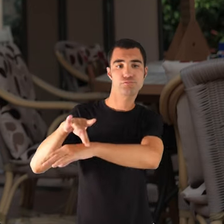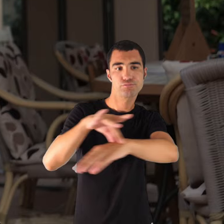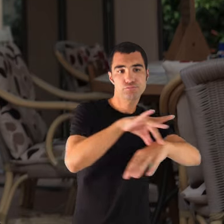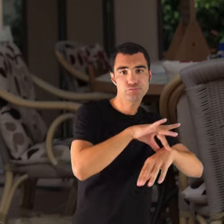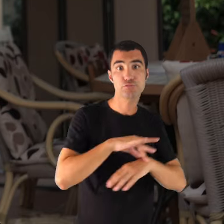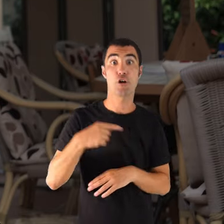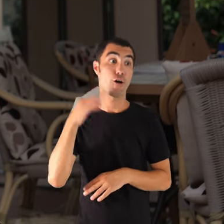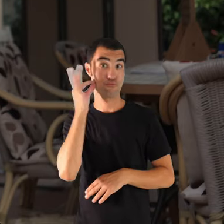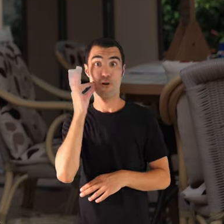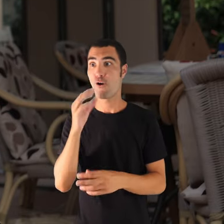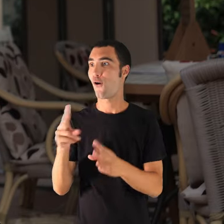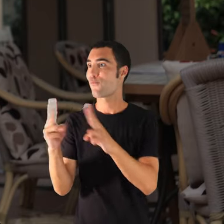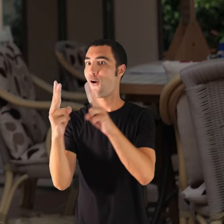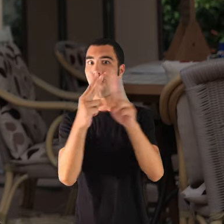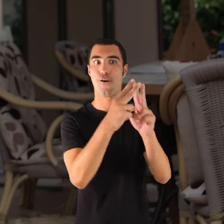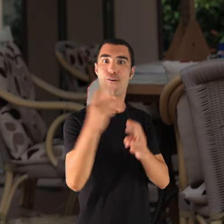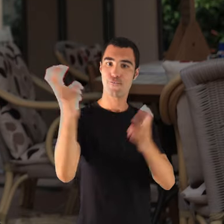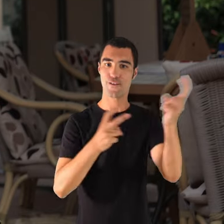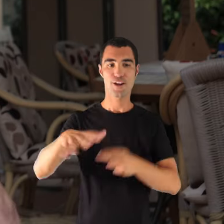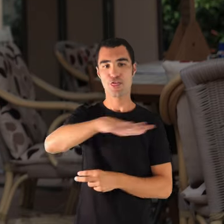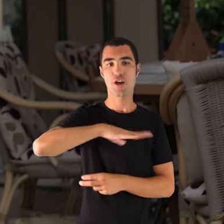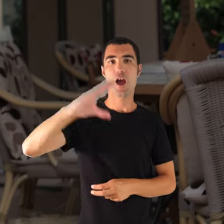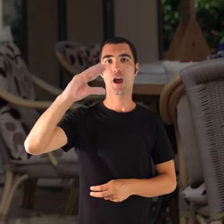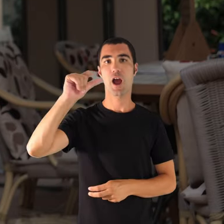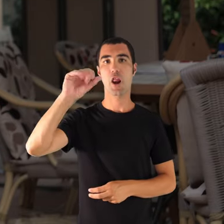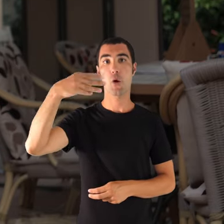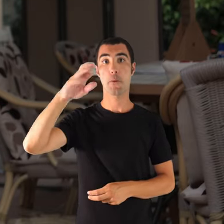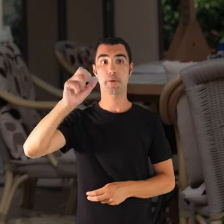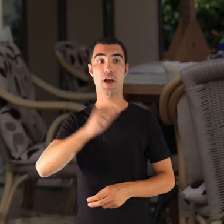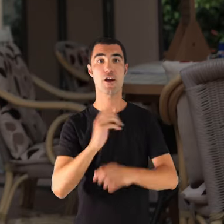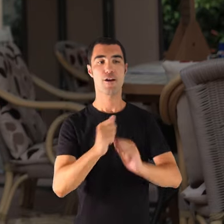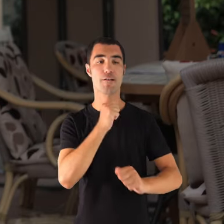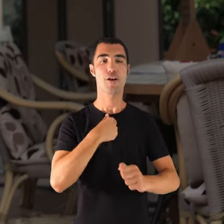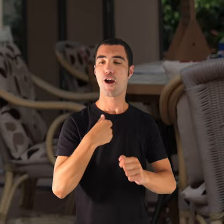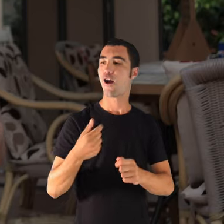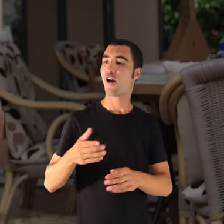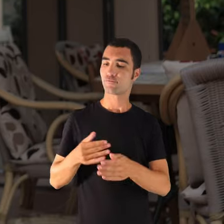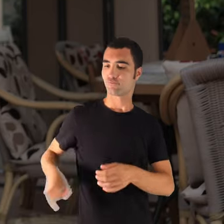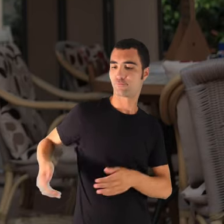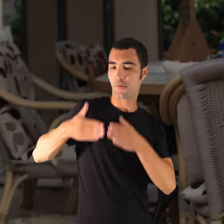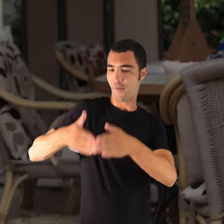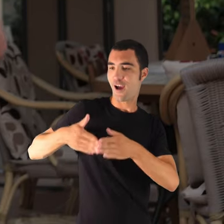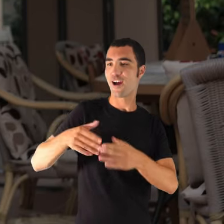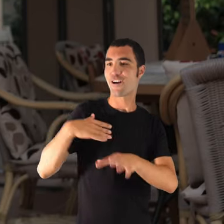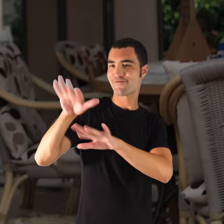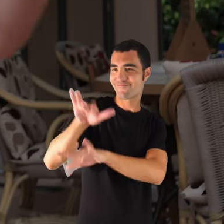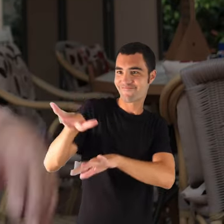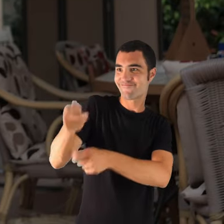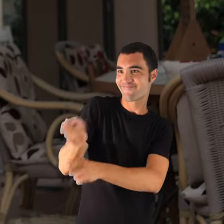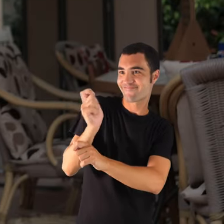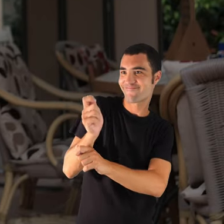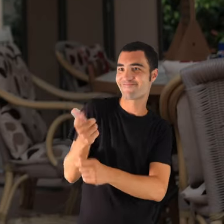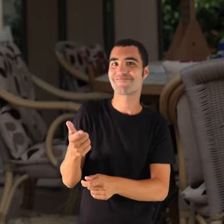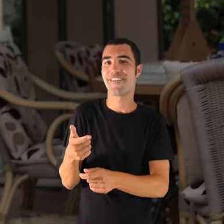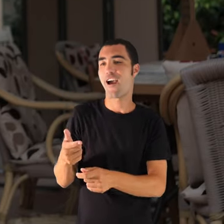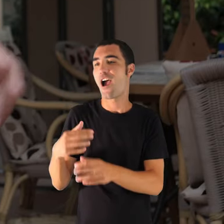coneixíem moltes aldoces que venien per anar-vos a la calobra i claro, li daves conversació o intentava lligar amb ella o l'acompanyàvem